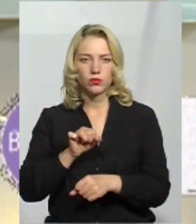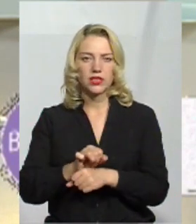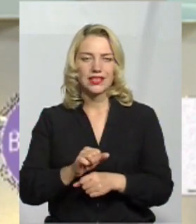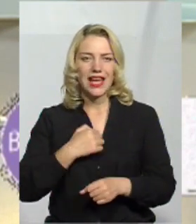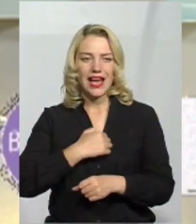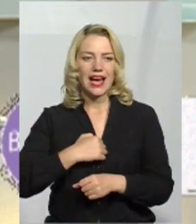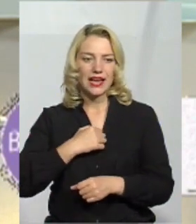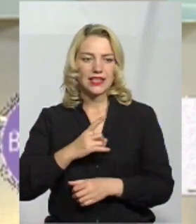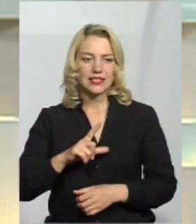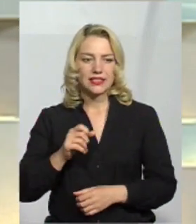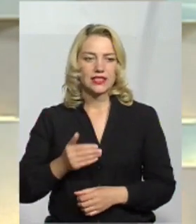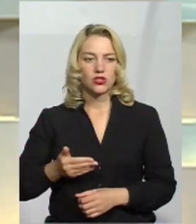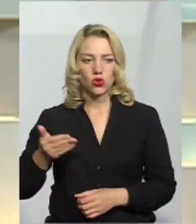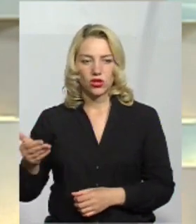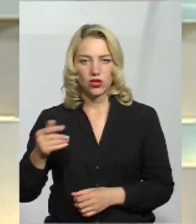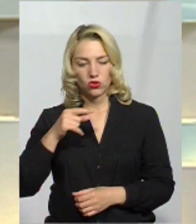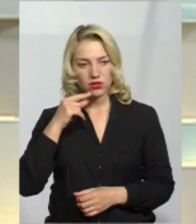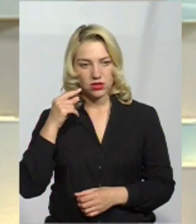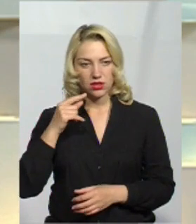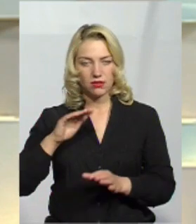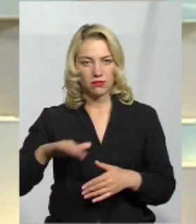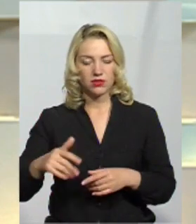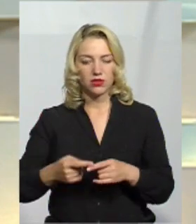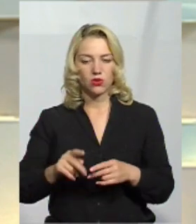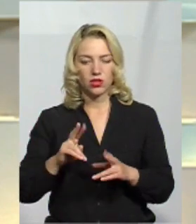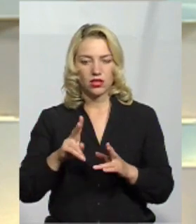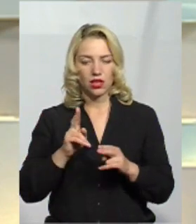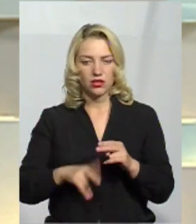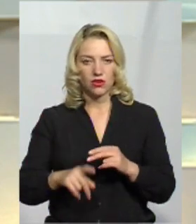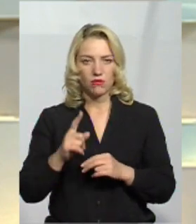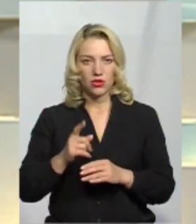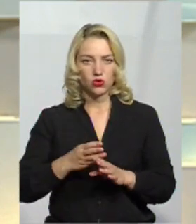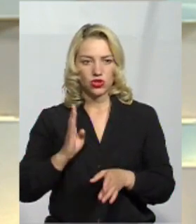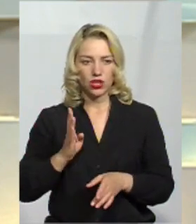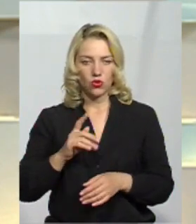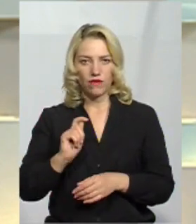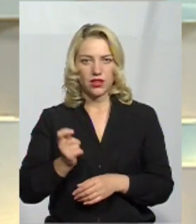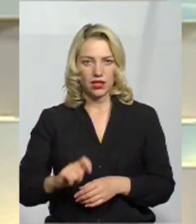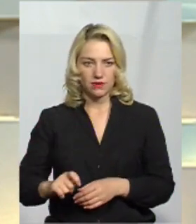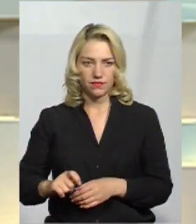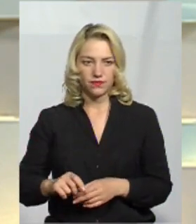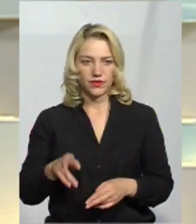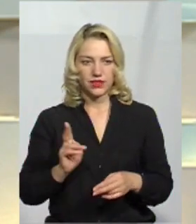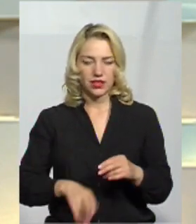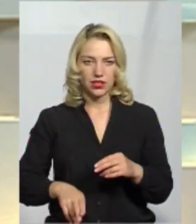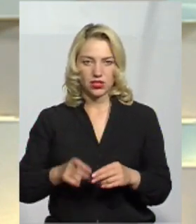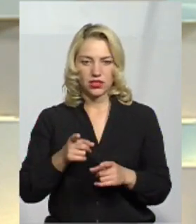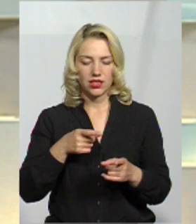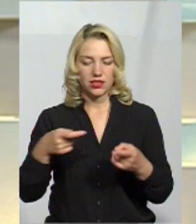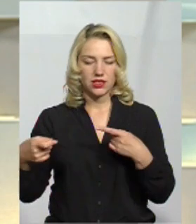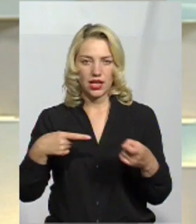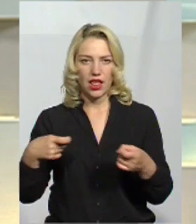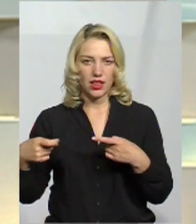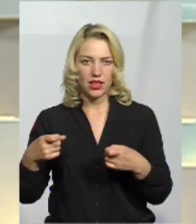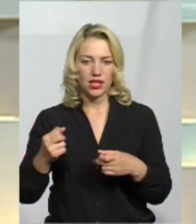агресію зі сторони Росії. Після того, як закінчиться в першу чергу війна, закінчиться стрілянина,